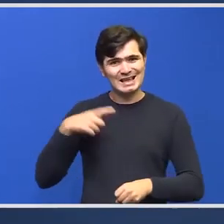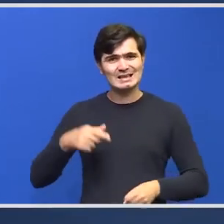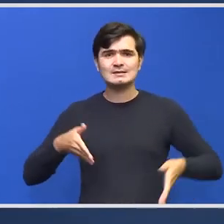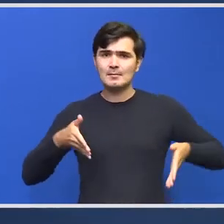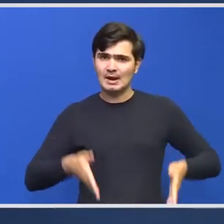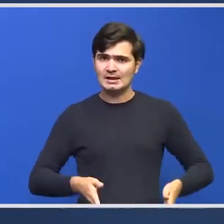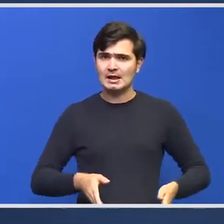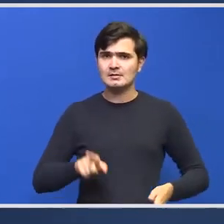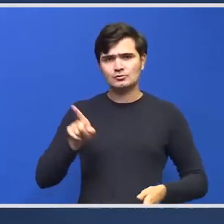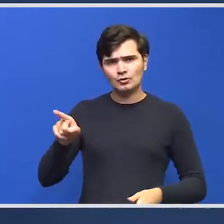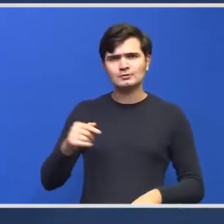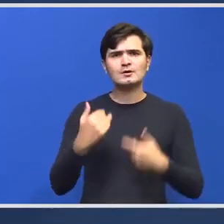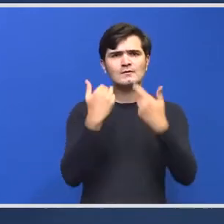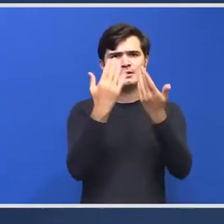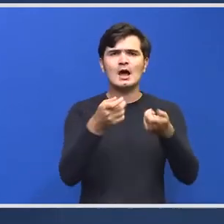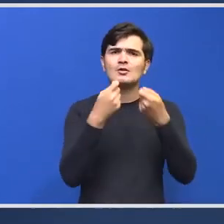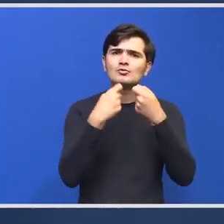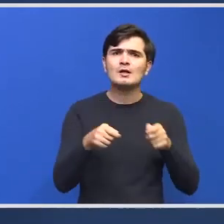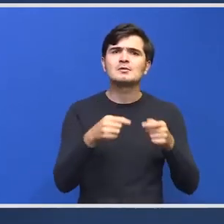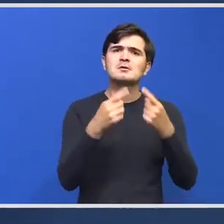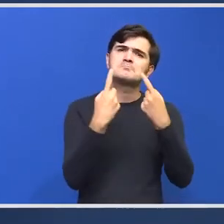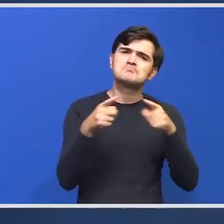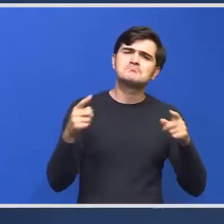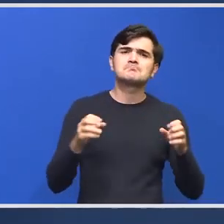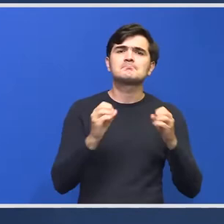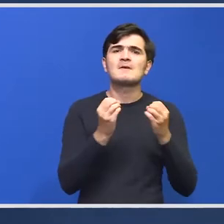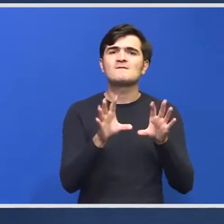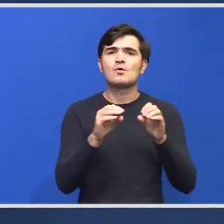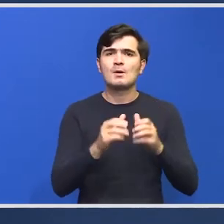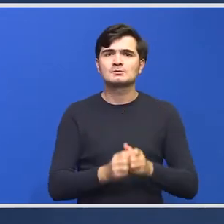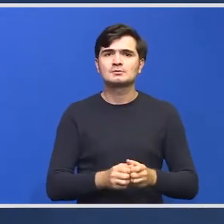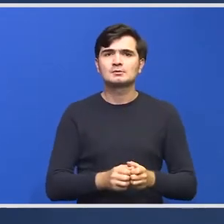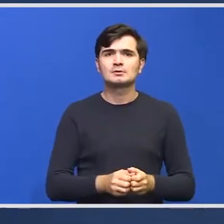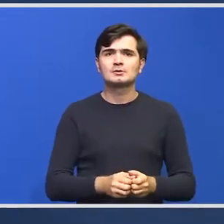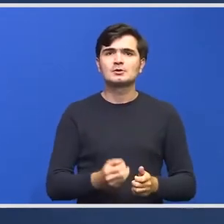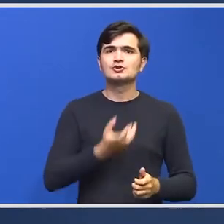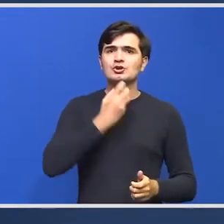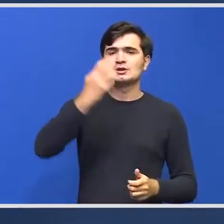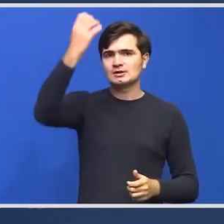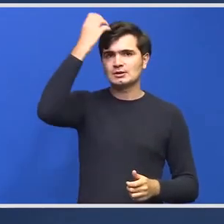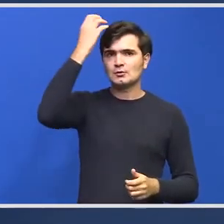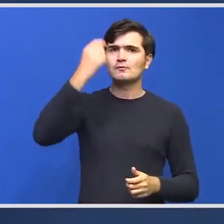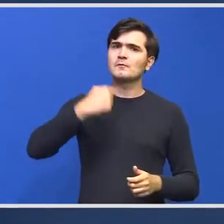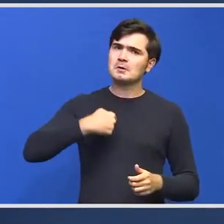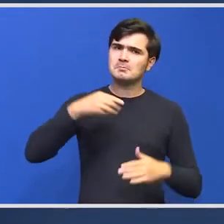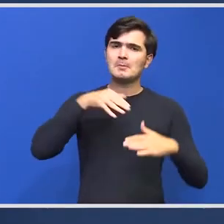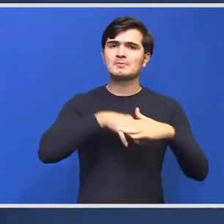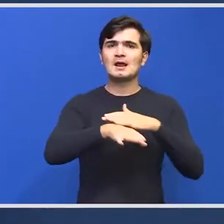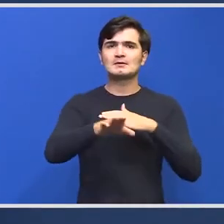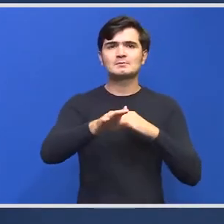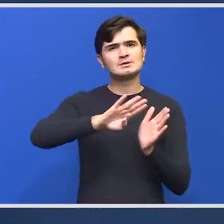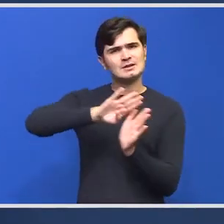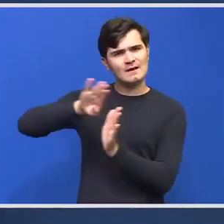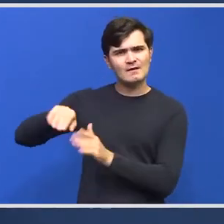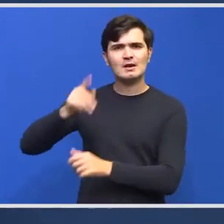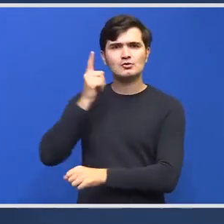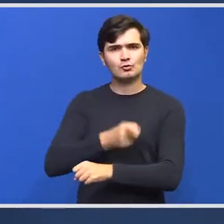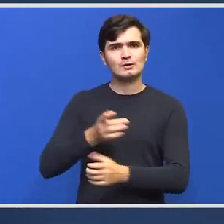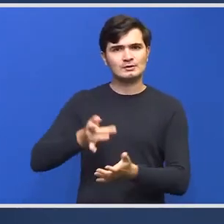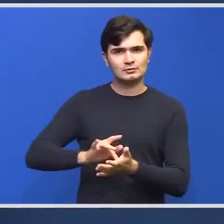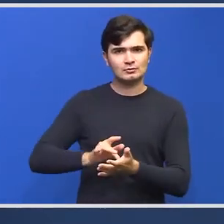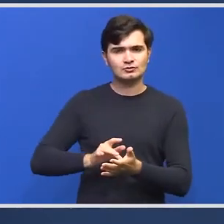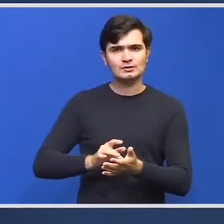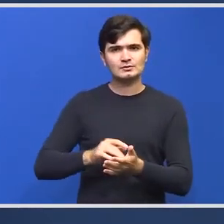pentru a vă da toate detaliile. În ședința de guvern am transmis, în afară de această ordonanță de